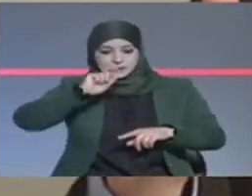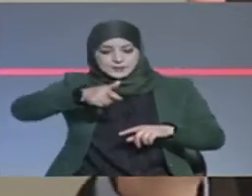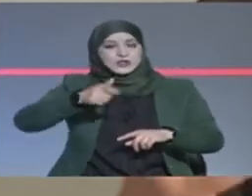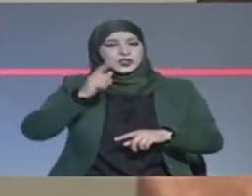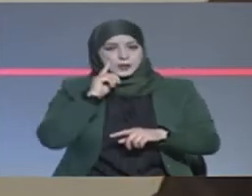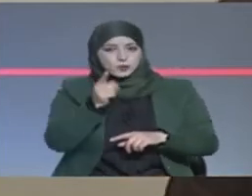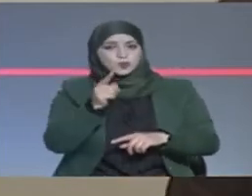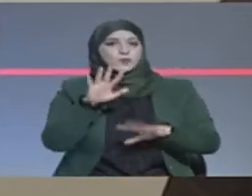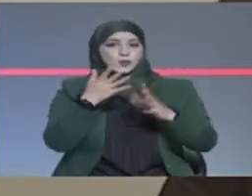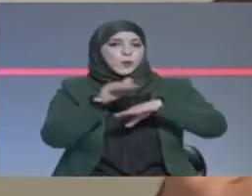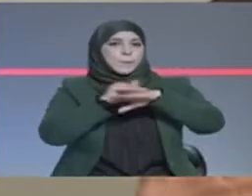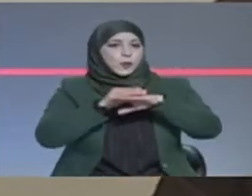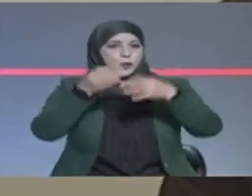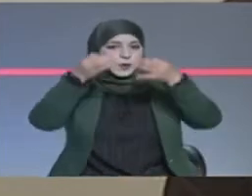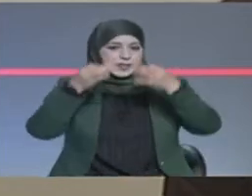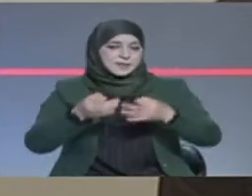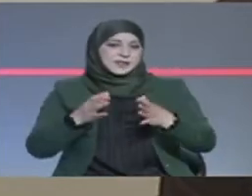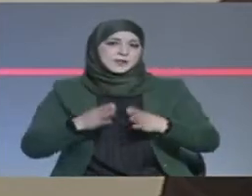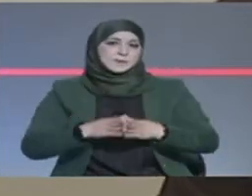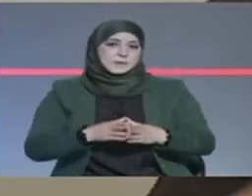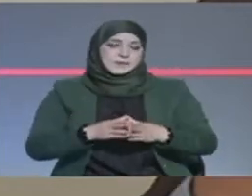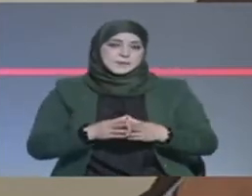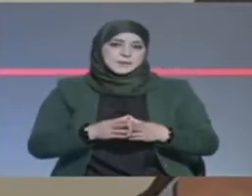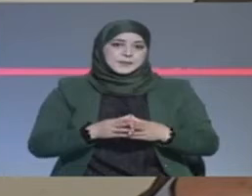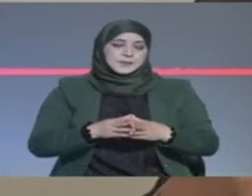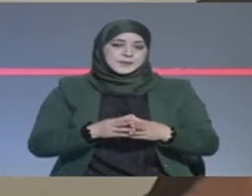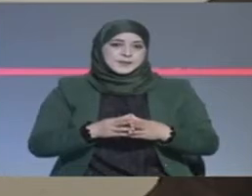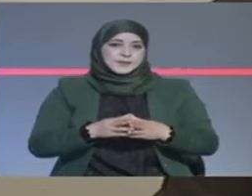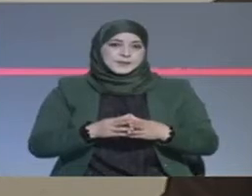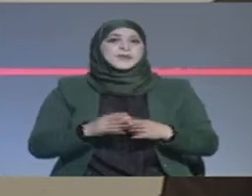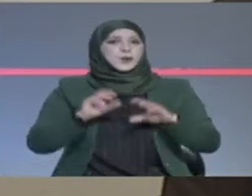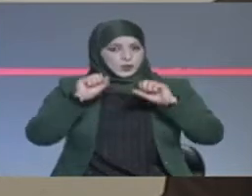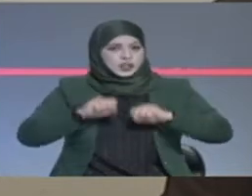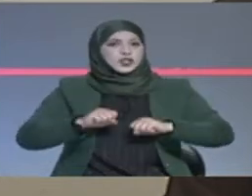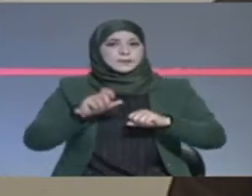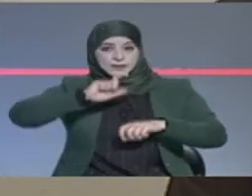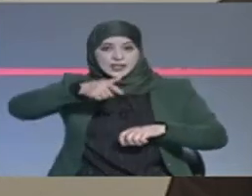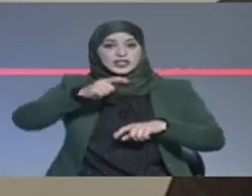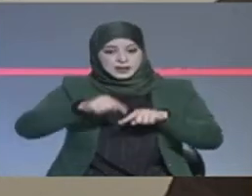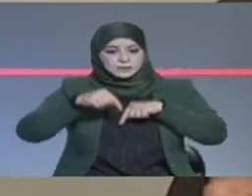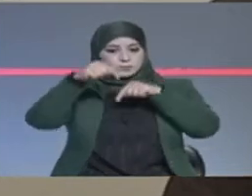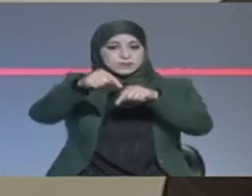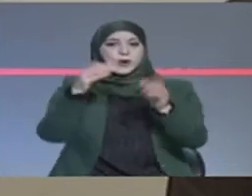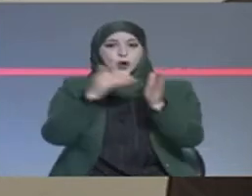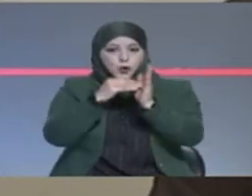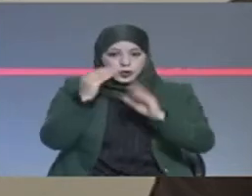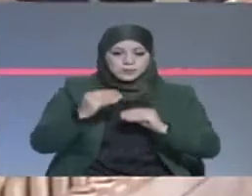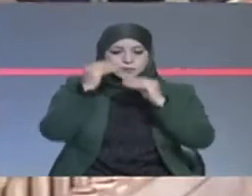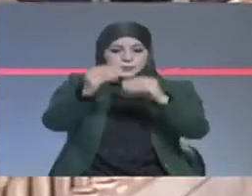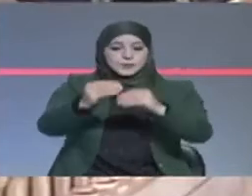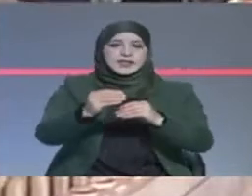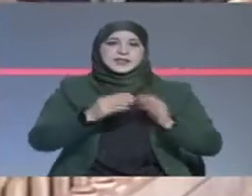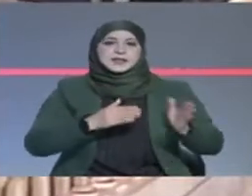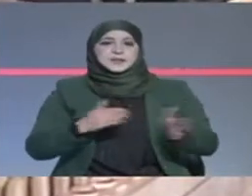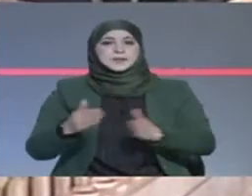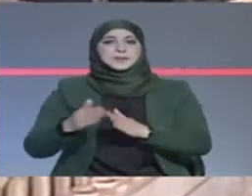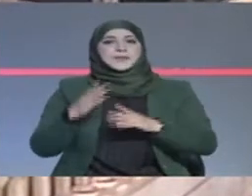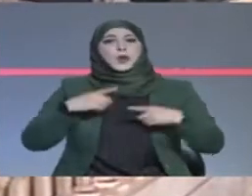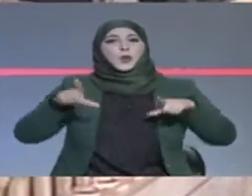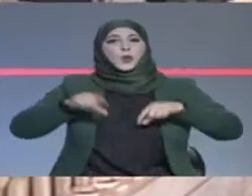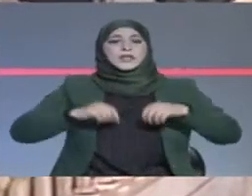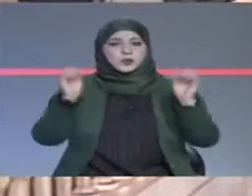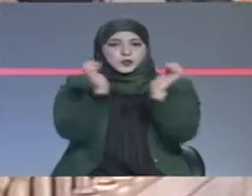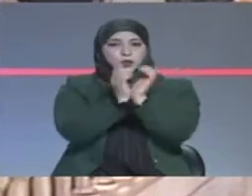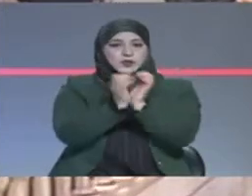هذا الأجل نجم يعني يمتد أكثر من هذه الفترة بقليل ورفعت وزارة